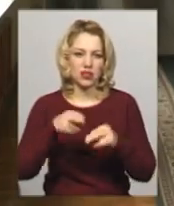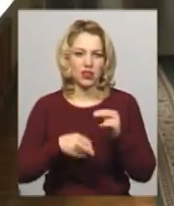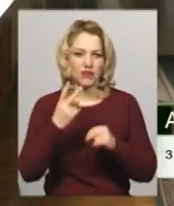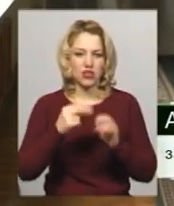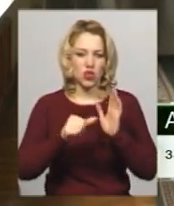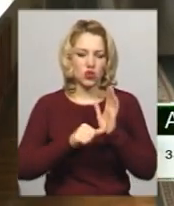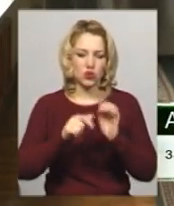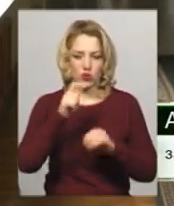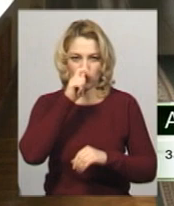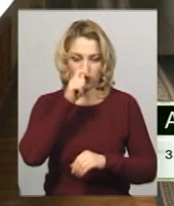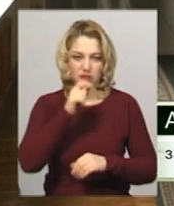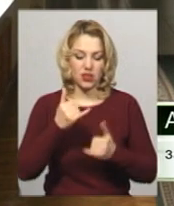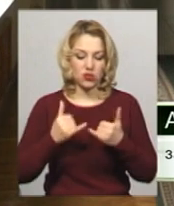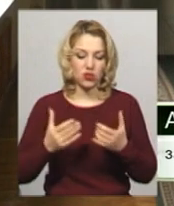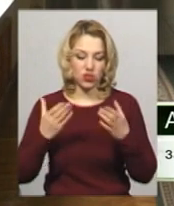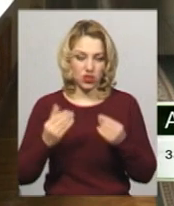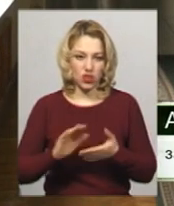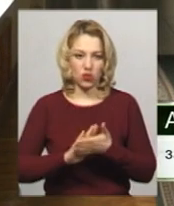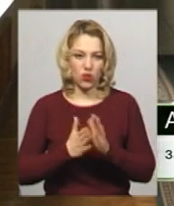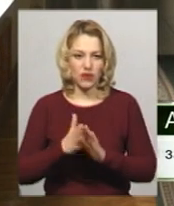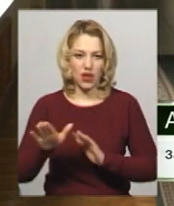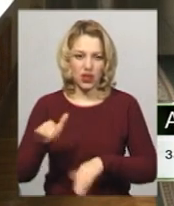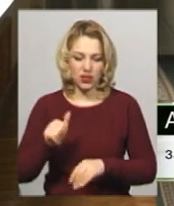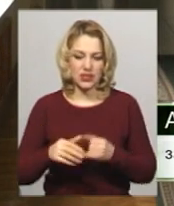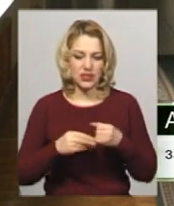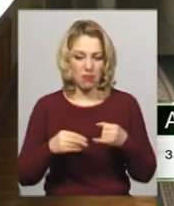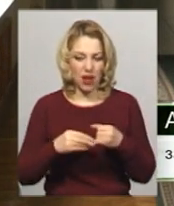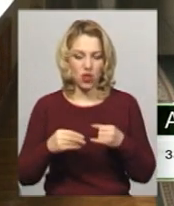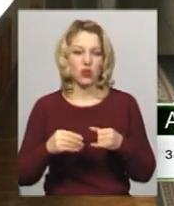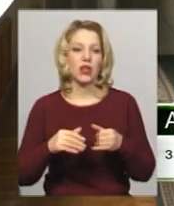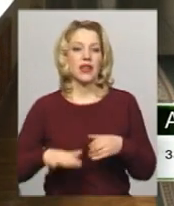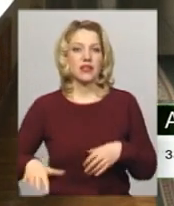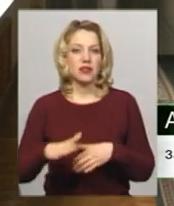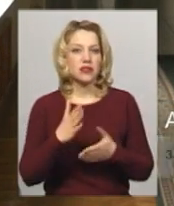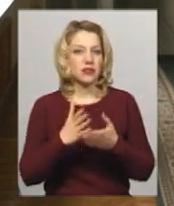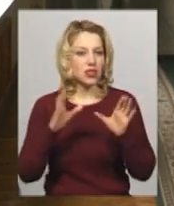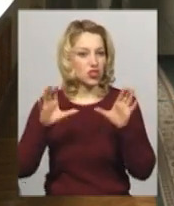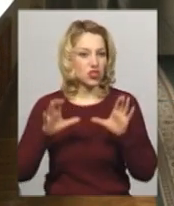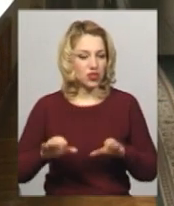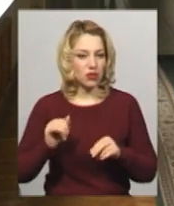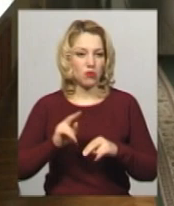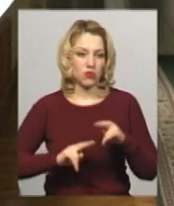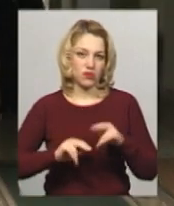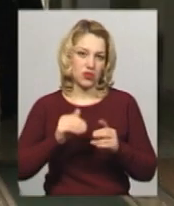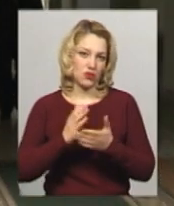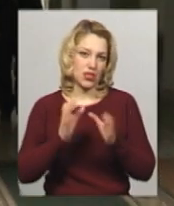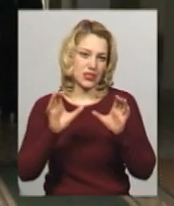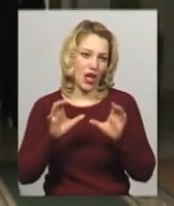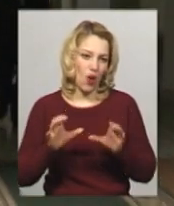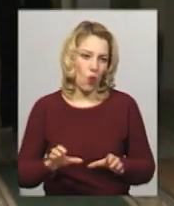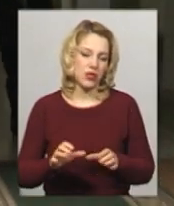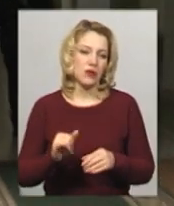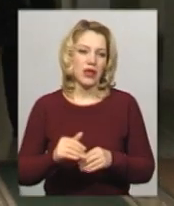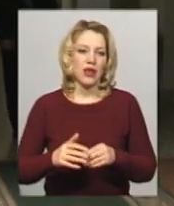сьогоднішній договір оренди земельної ділянки є чинним і будівництво є законним. Більшість